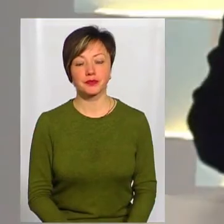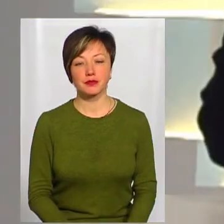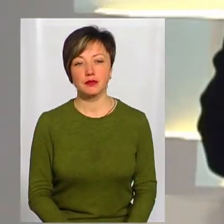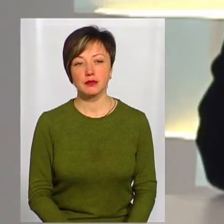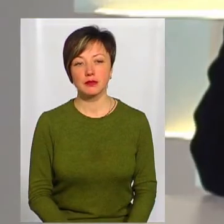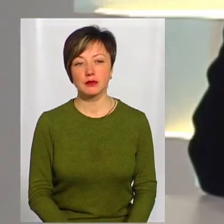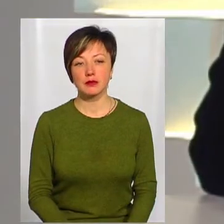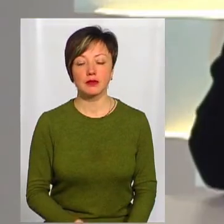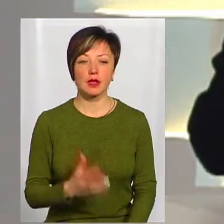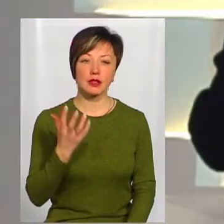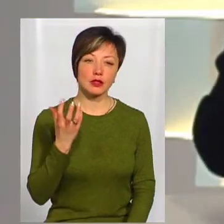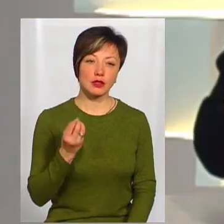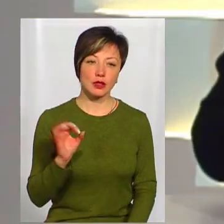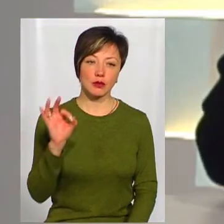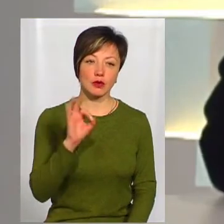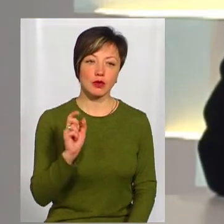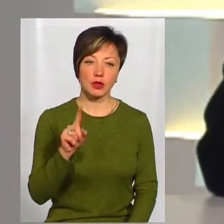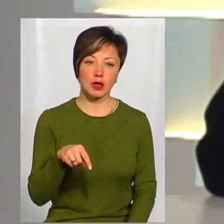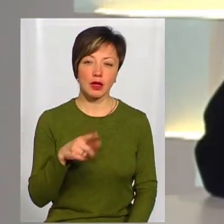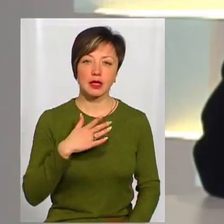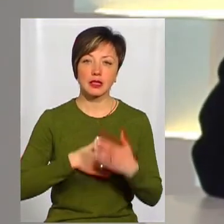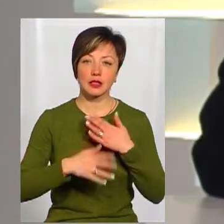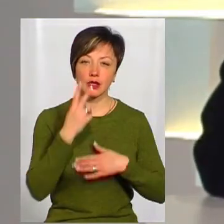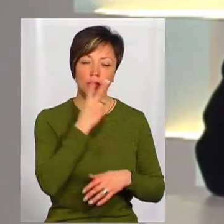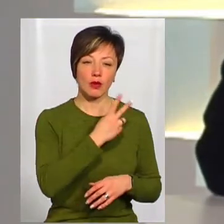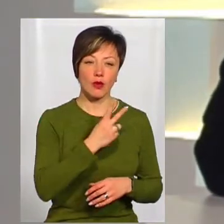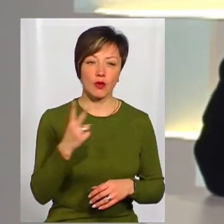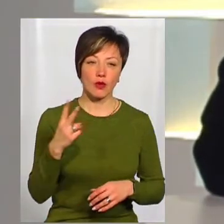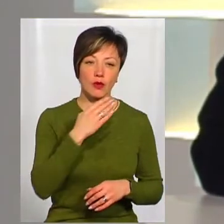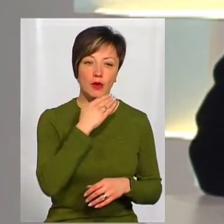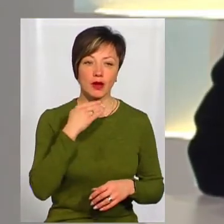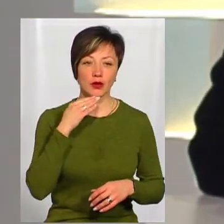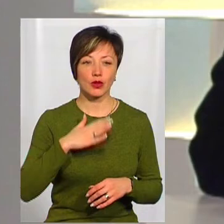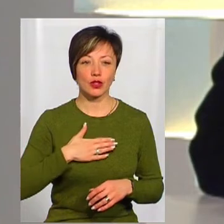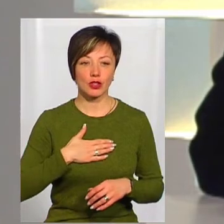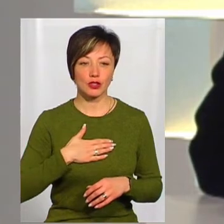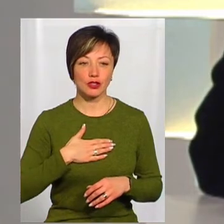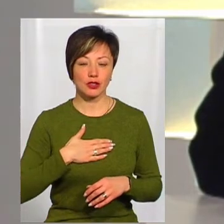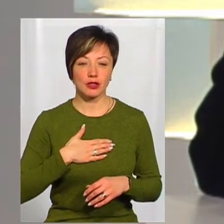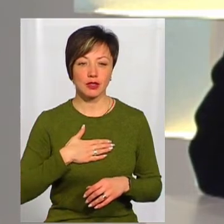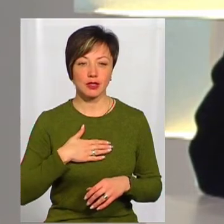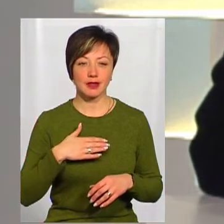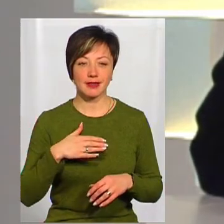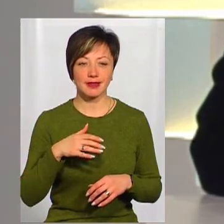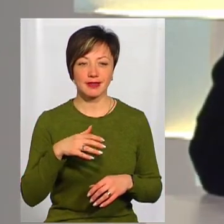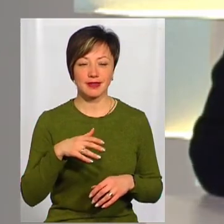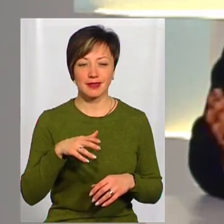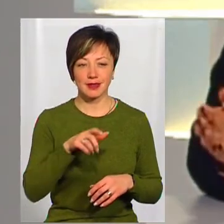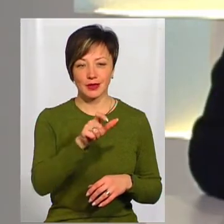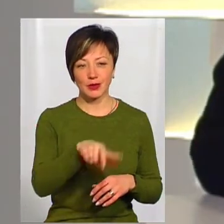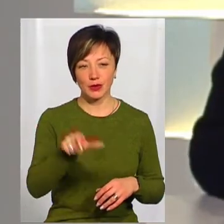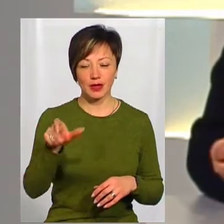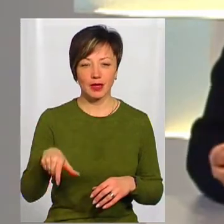І ще про таке, що тішило око багатьох наших земляків.